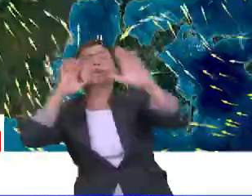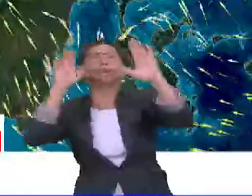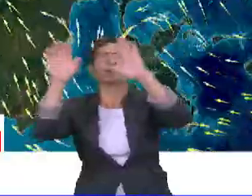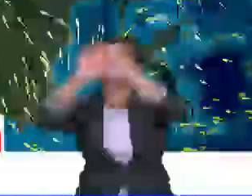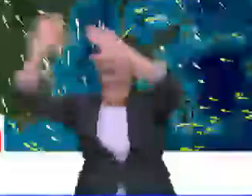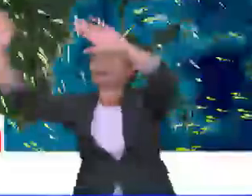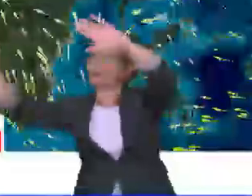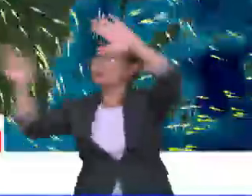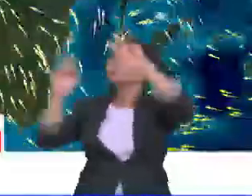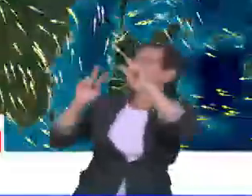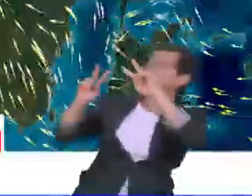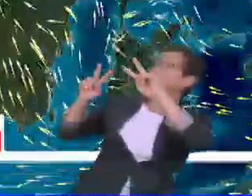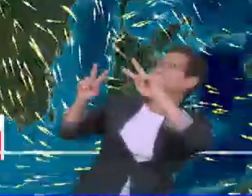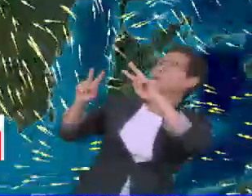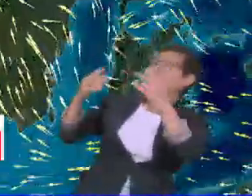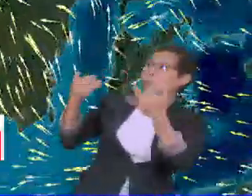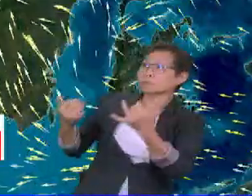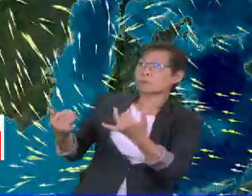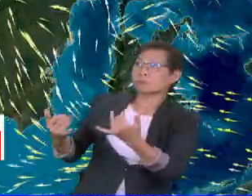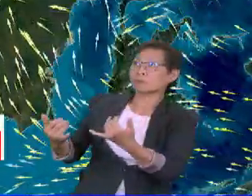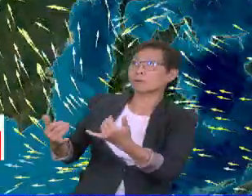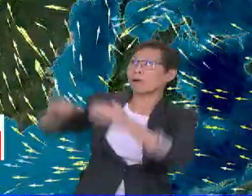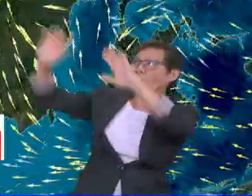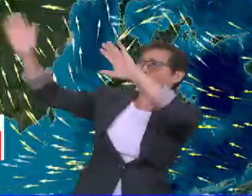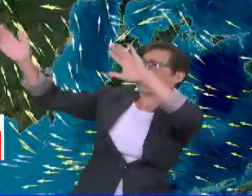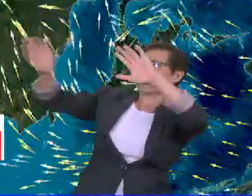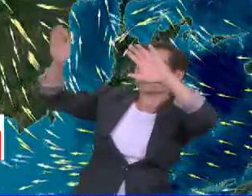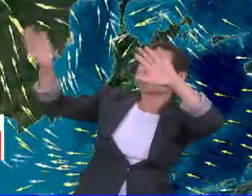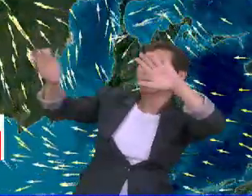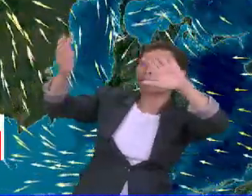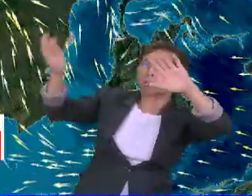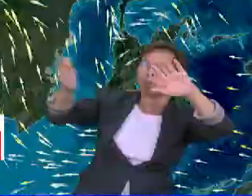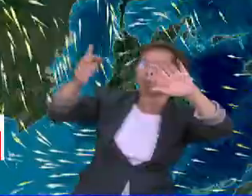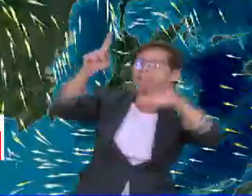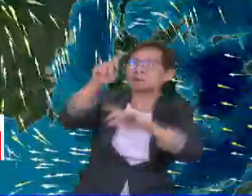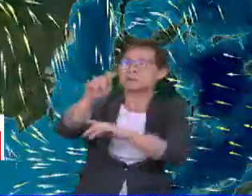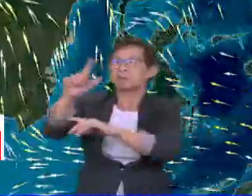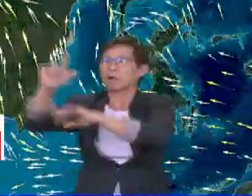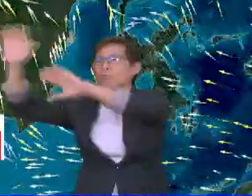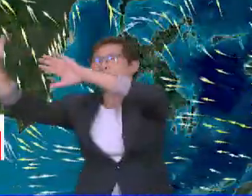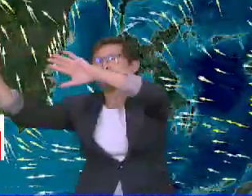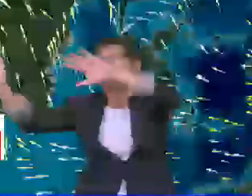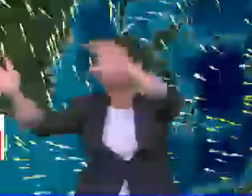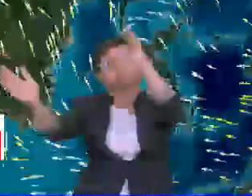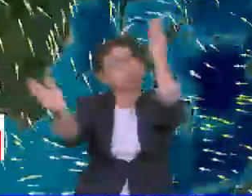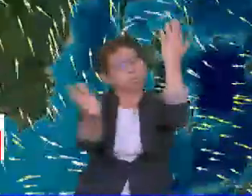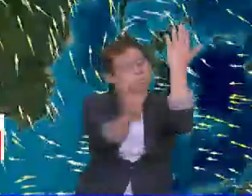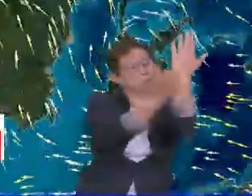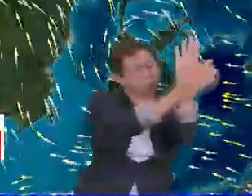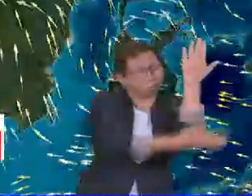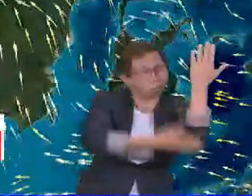angin semasa. Dapat diperhatikan ketika ini, angin masih lagi bertiup dari timur laut menuju ke Semenanjung Malaysia